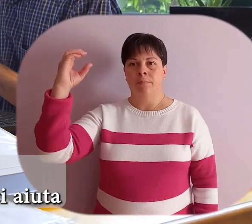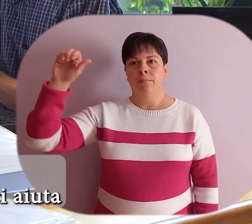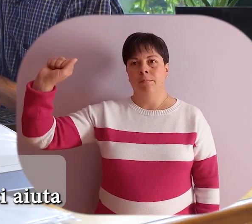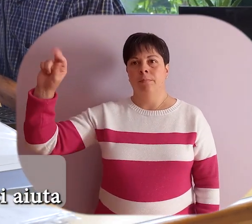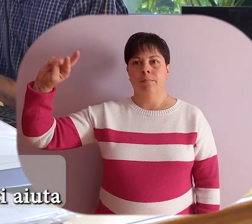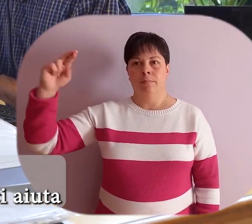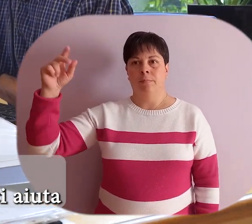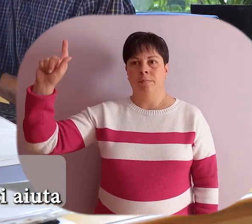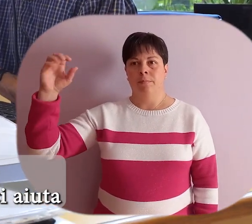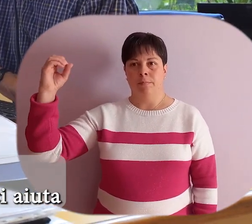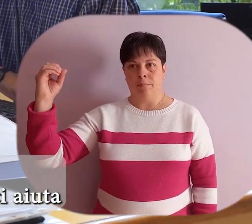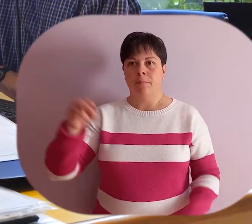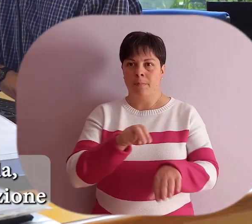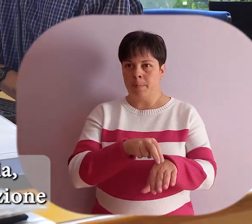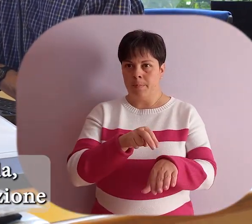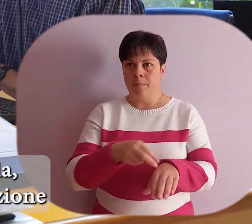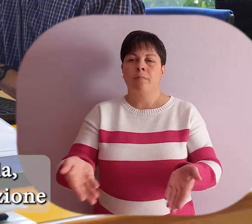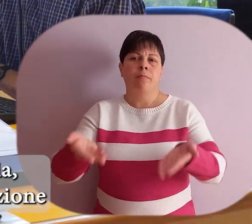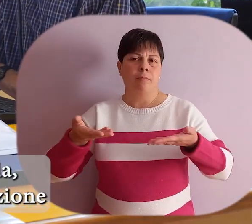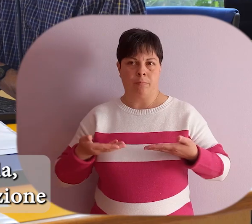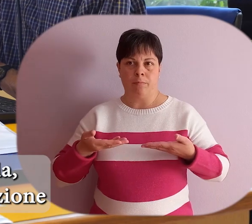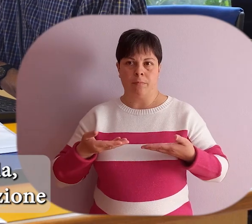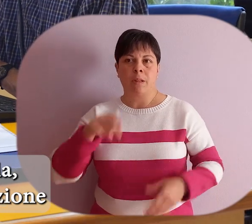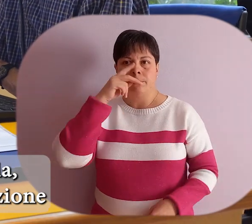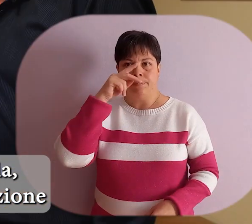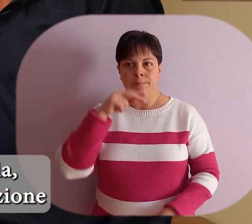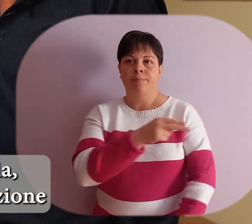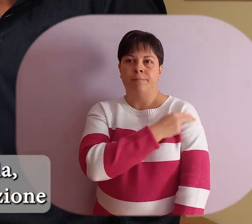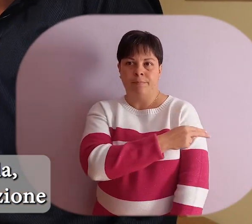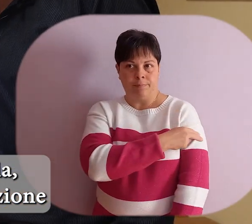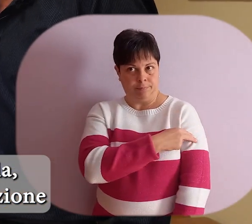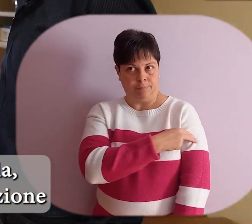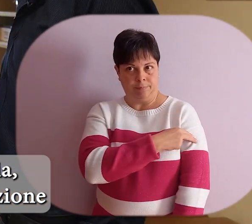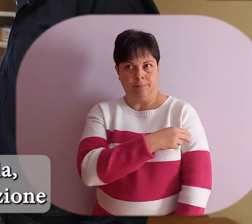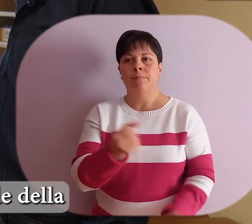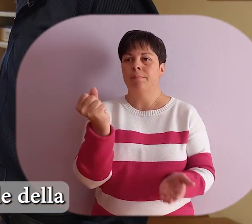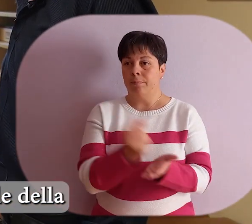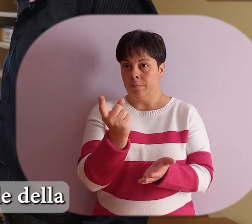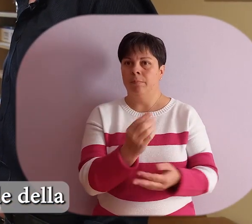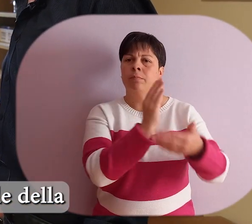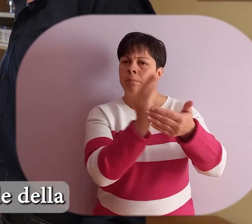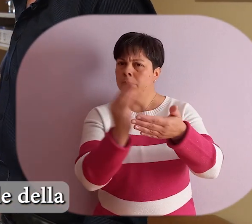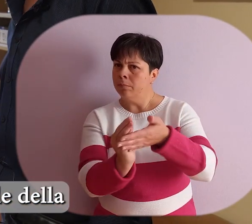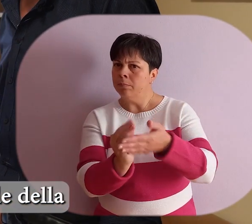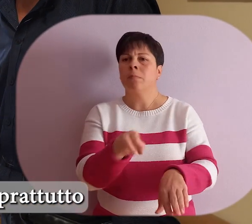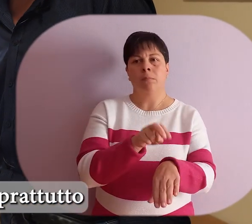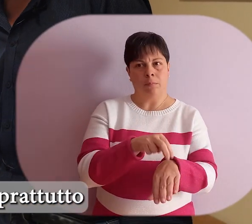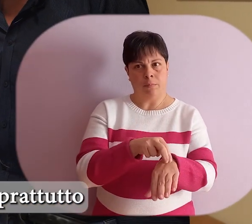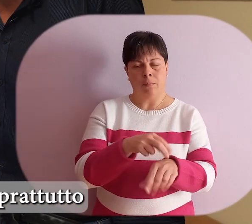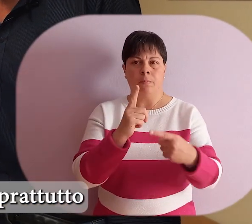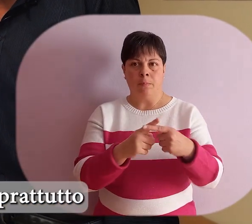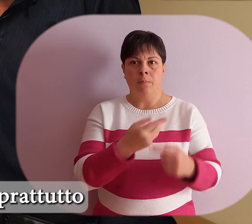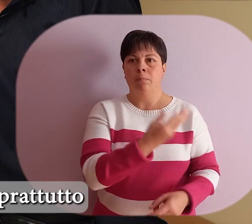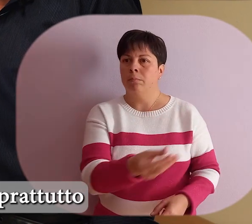medico che ci aiuta in tutta la parte sanitaria, è quella della compilazione delle cartelle cliniche, quella della